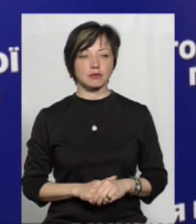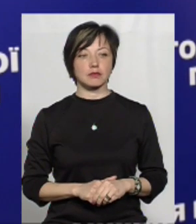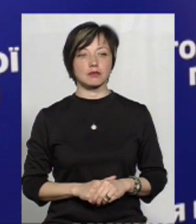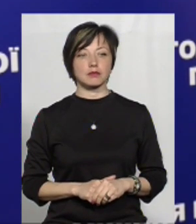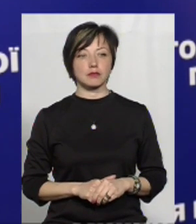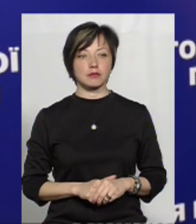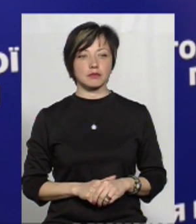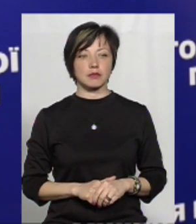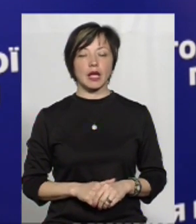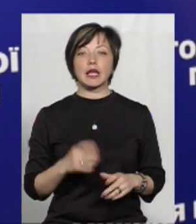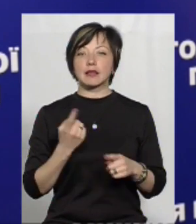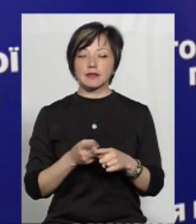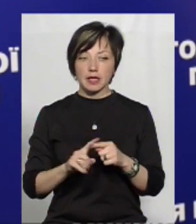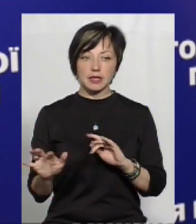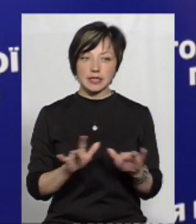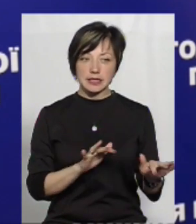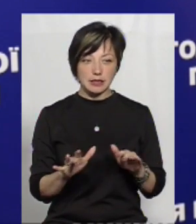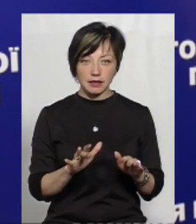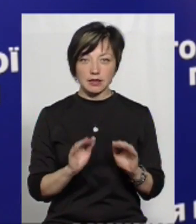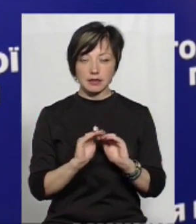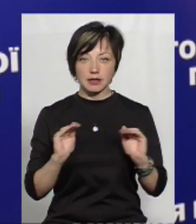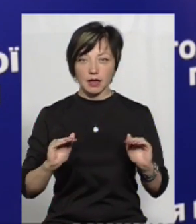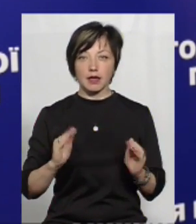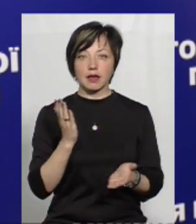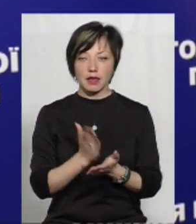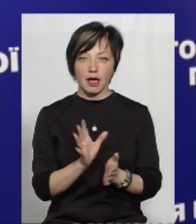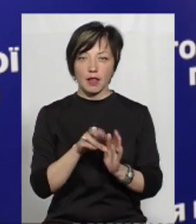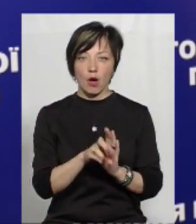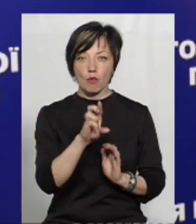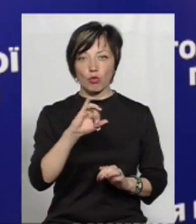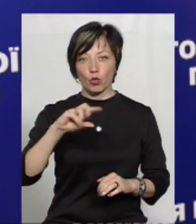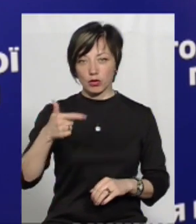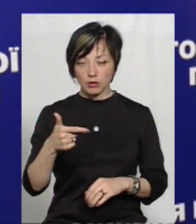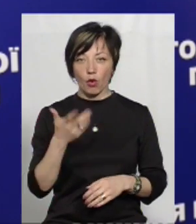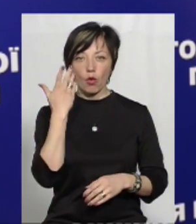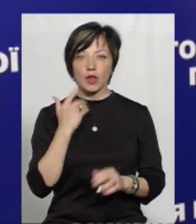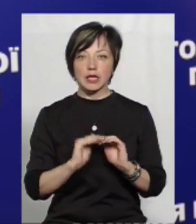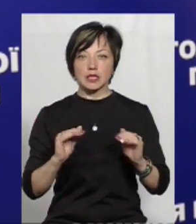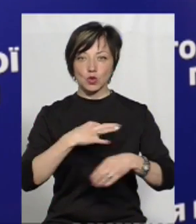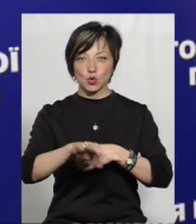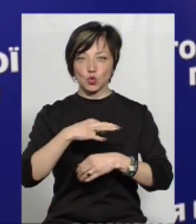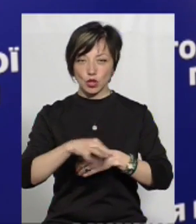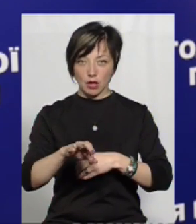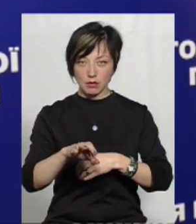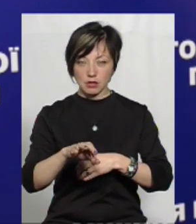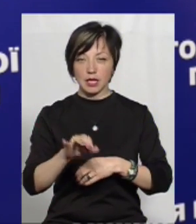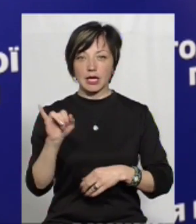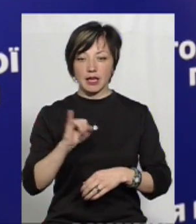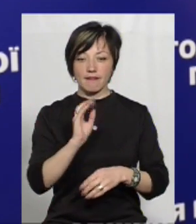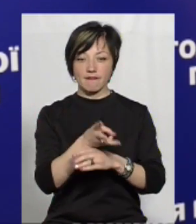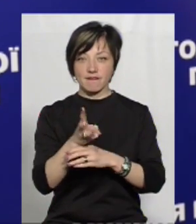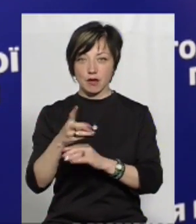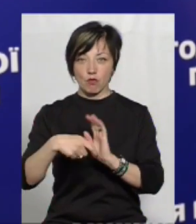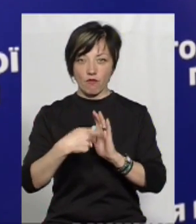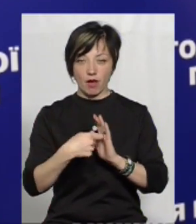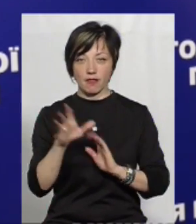даних діях, в даних неповнолітніх присутні елементи булінгу, тобто коли діти знущалися і фільмували це